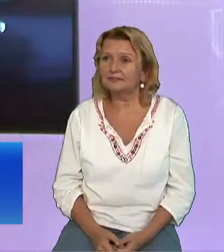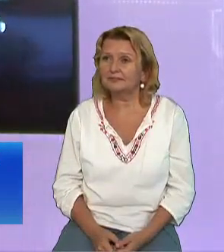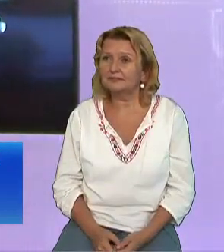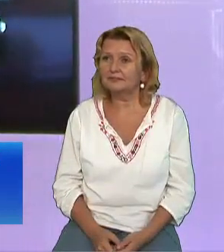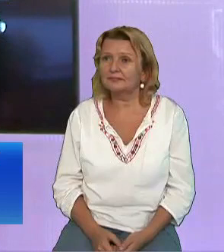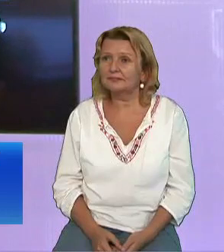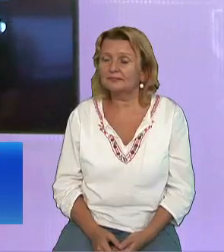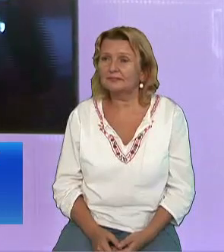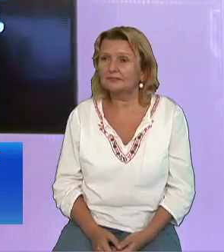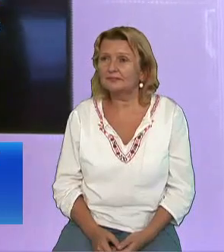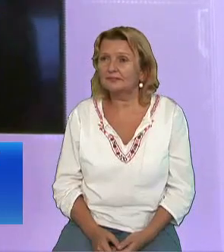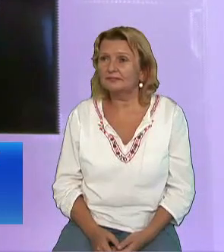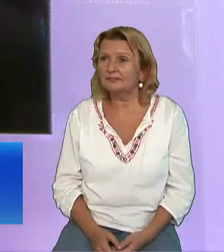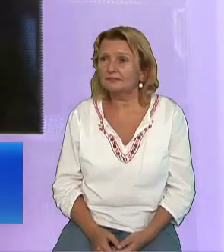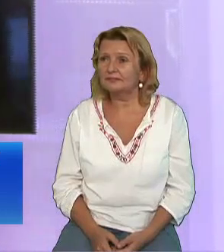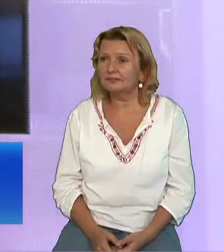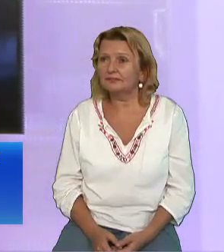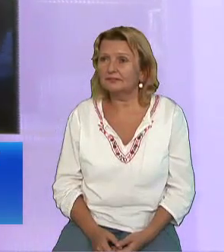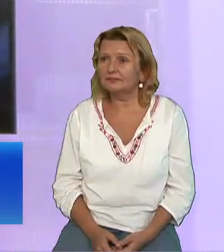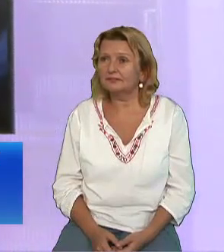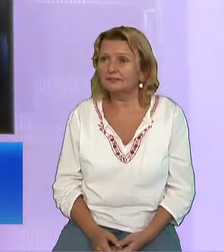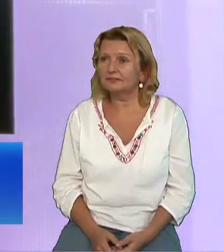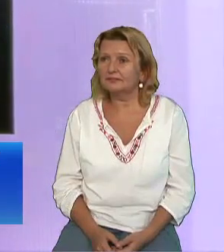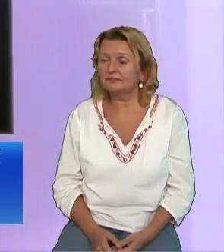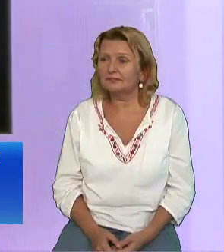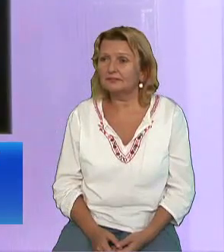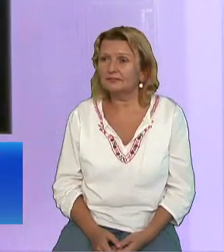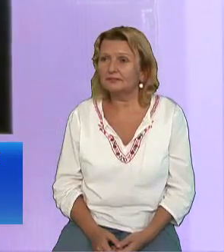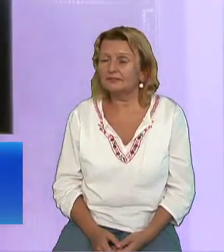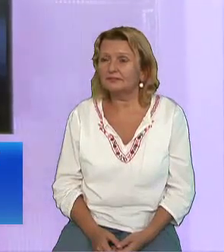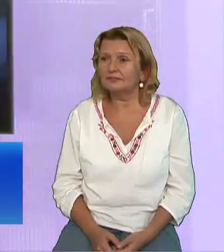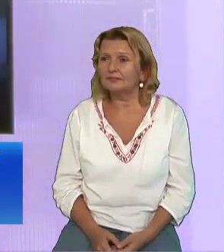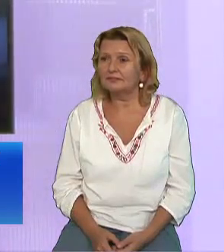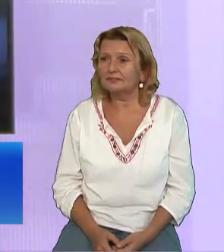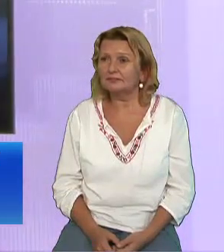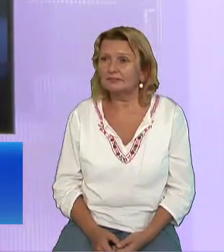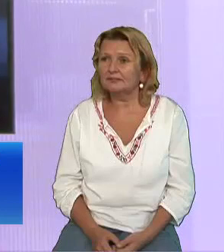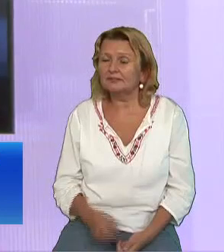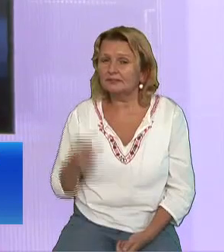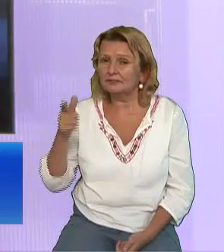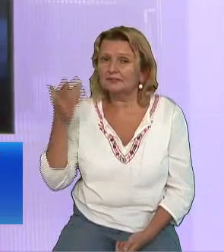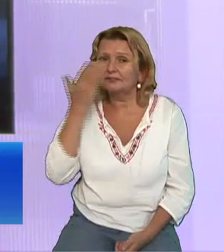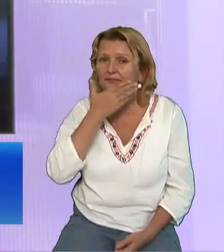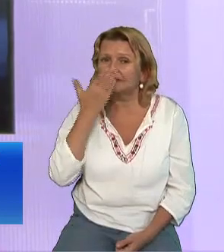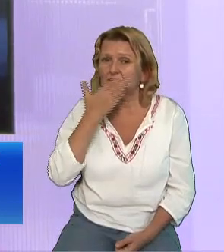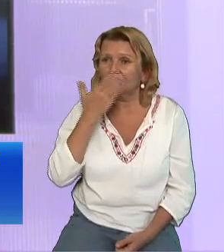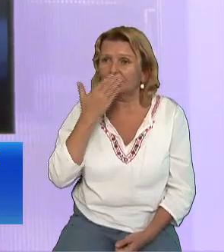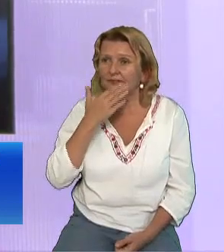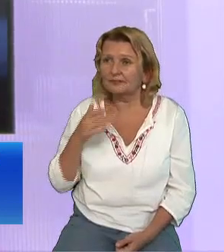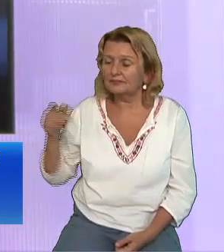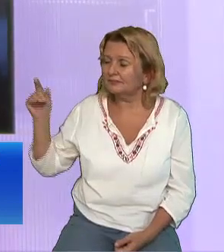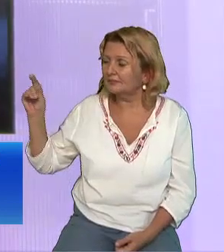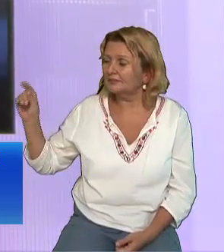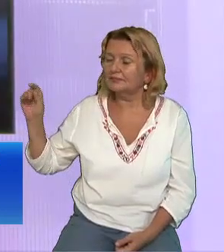Haideți să vă dau un exemplu Au nascitit voi acolo în Geneza Unde Moise spune că Dumnezeu s-a uitat la șarpe și i-a zis